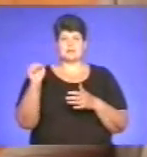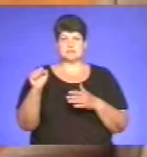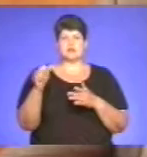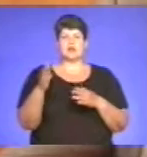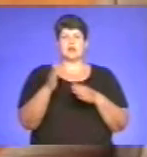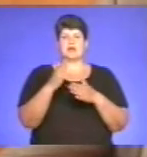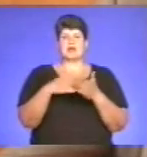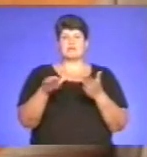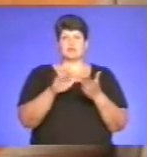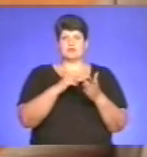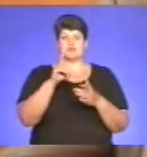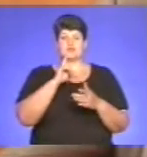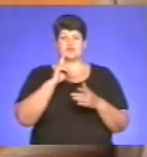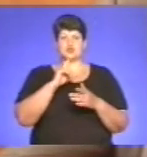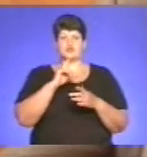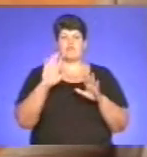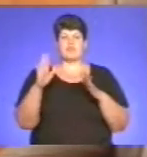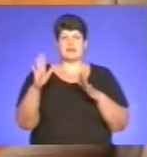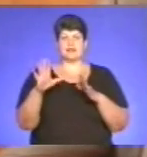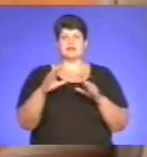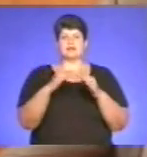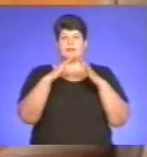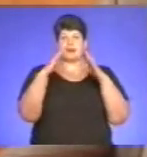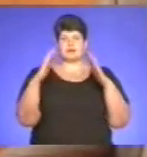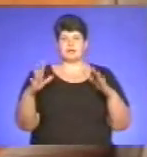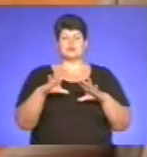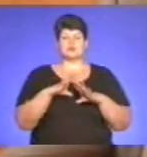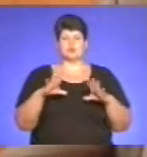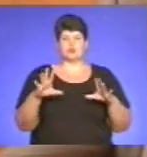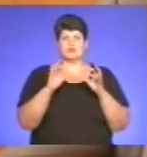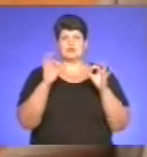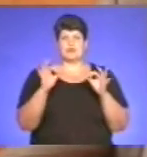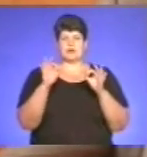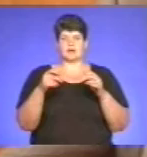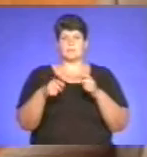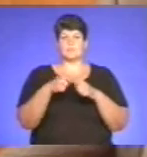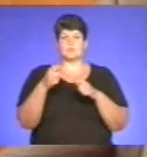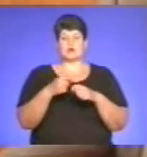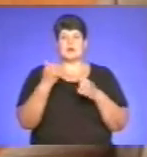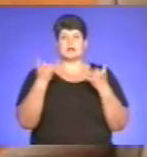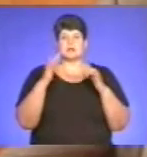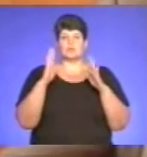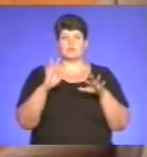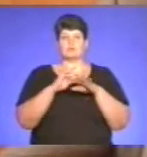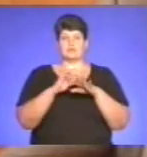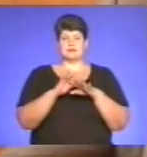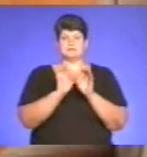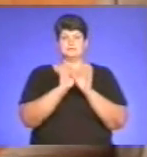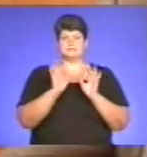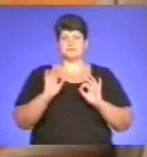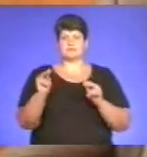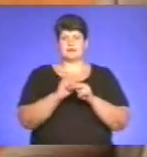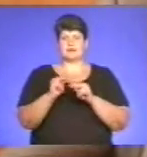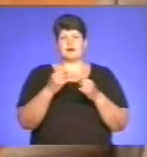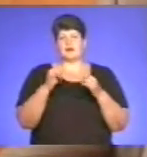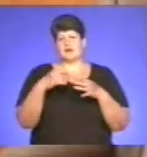тимчасовий варіант проведено накриття, щоб не було в нас ніяких пошкоджень. А зараз буде проведено капітальний ремонт. Решту незначні,